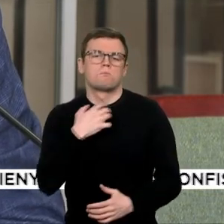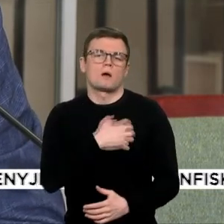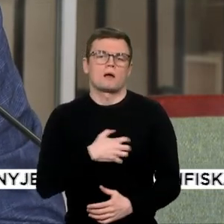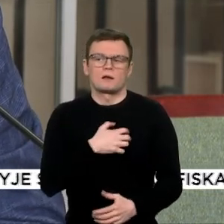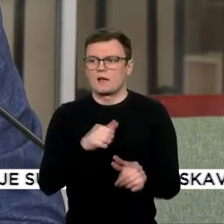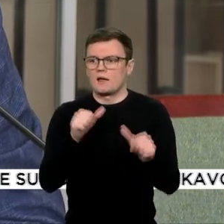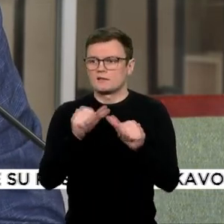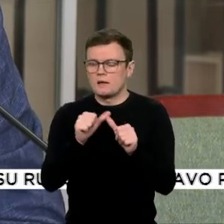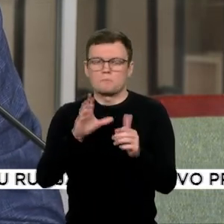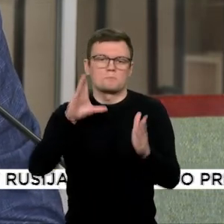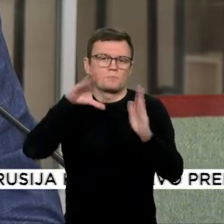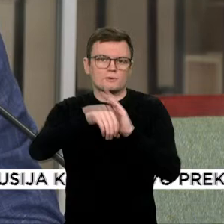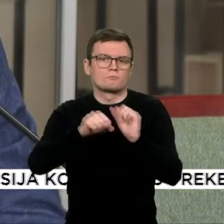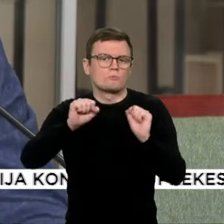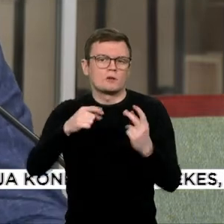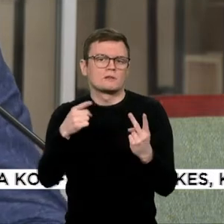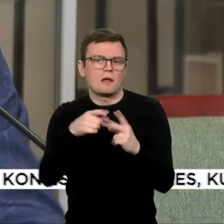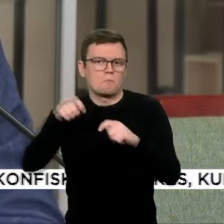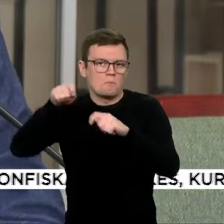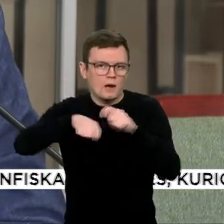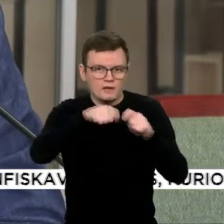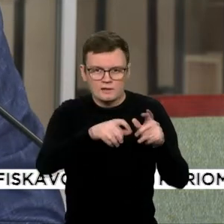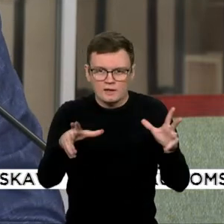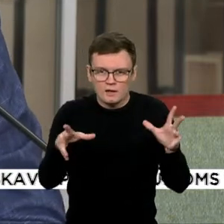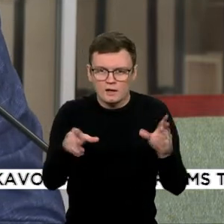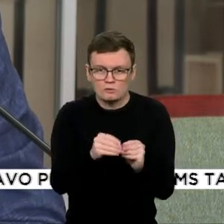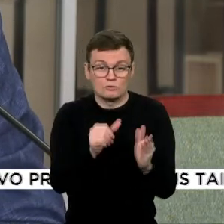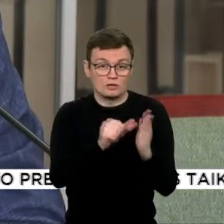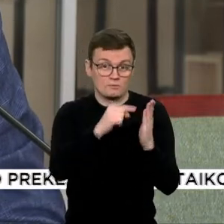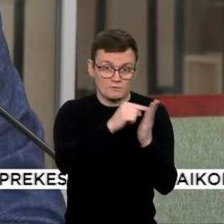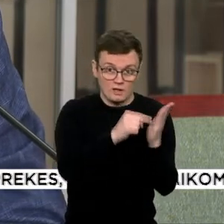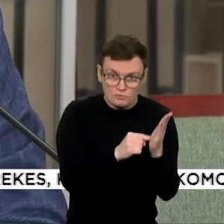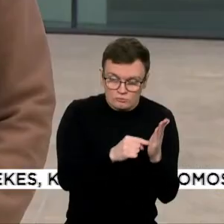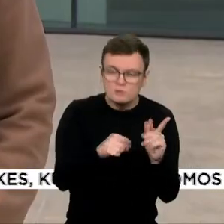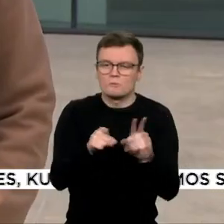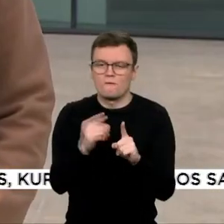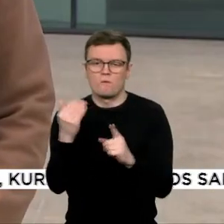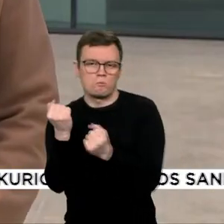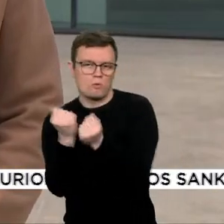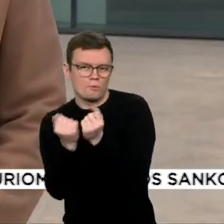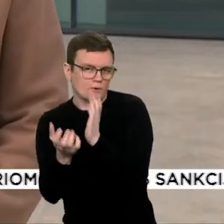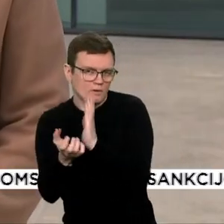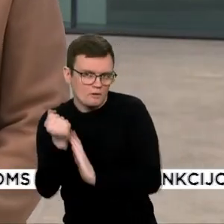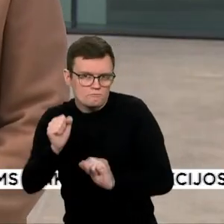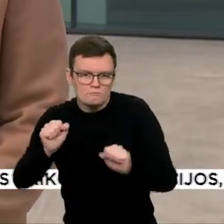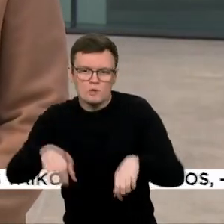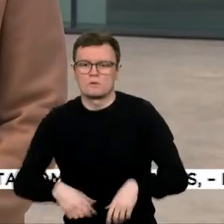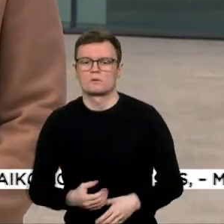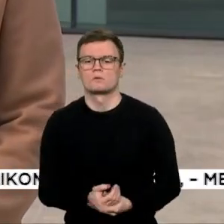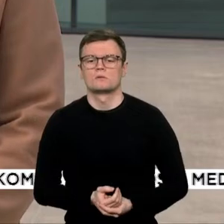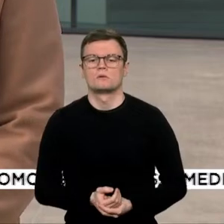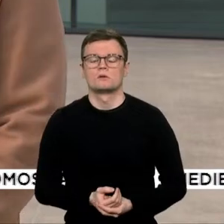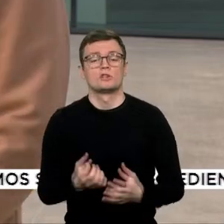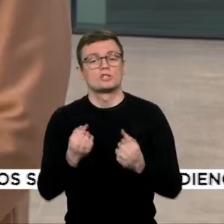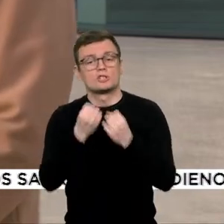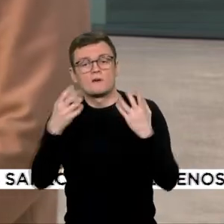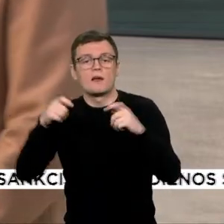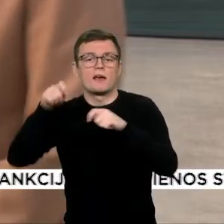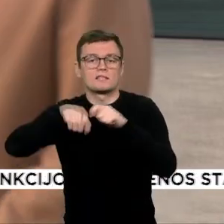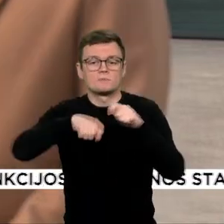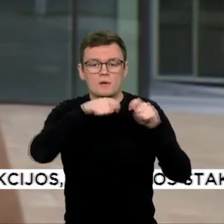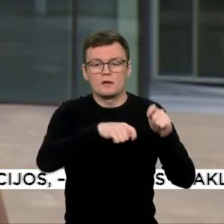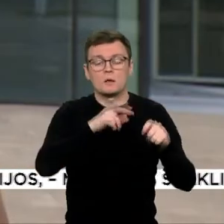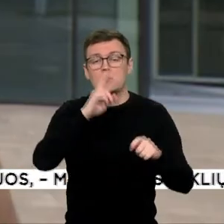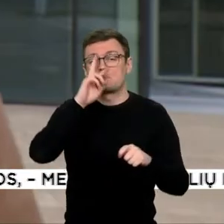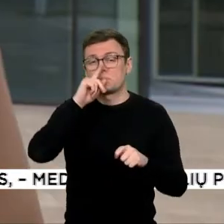60 taškų dalį, bet gaudamas ir likusią dalį jau papirinėme variantai. Švitimo ekspertai teigia, įklaidas reaguojama